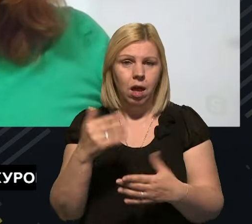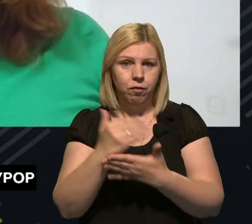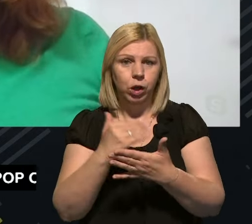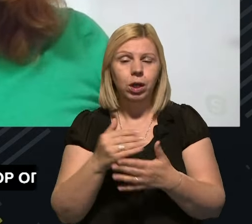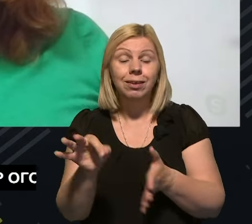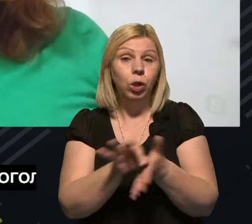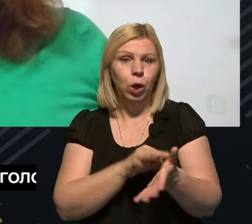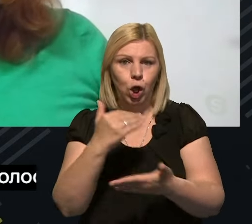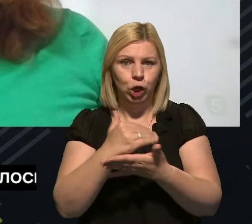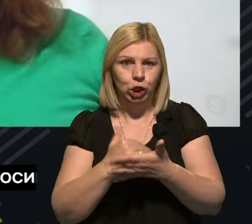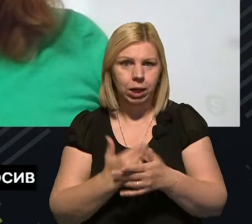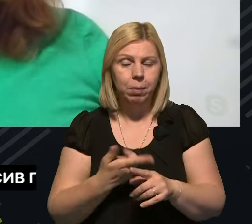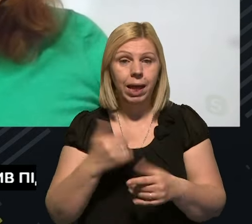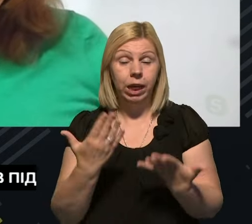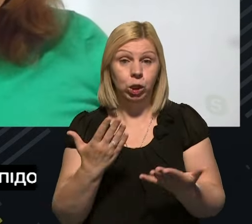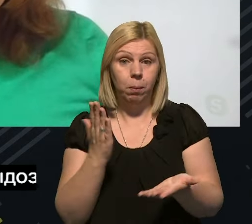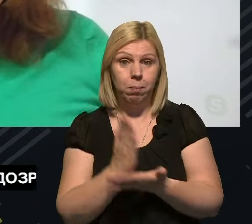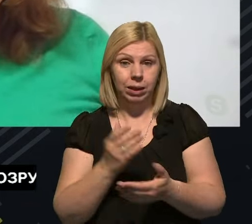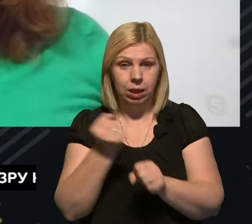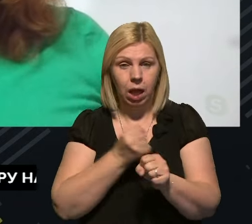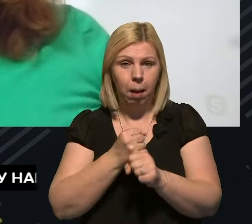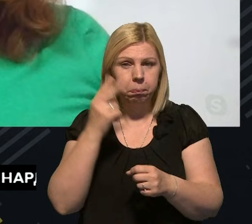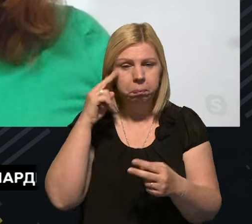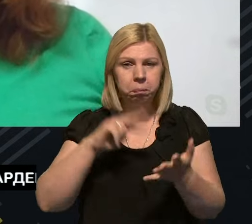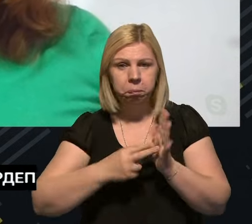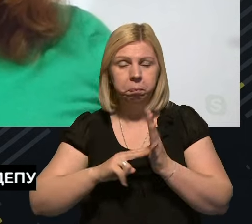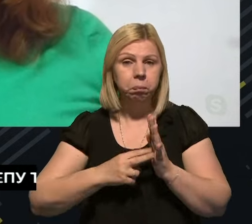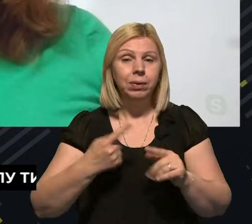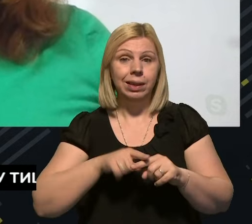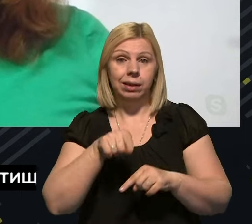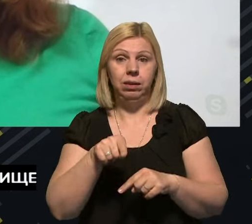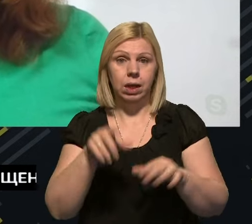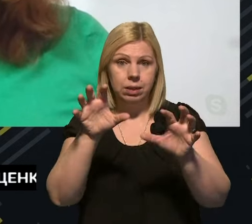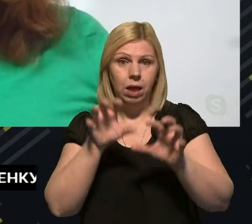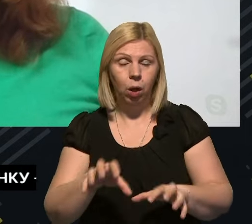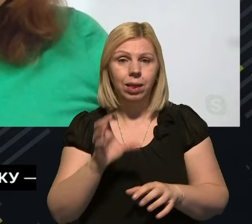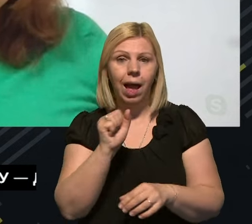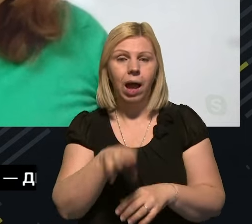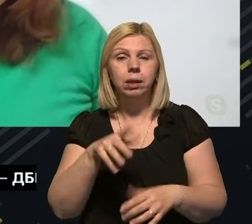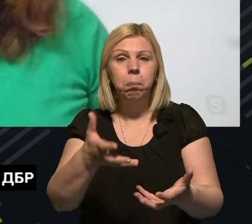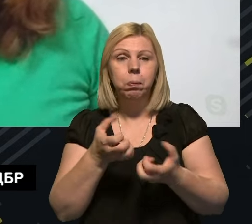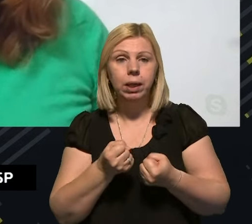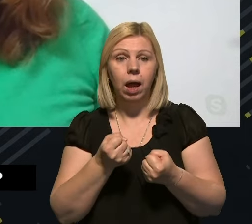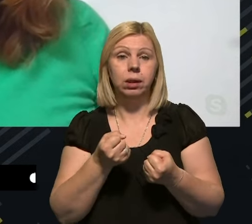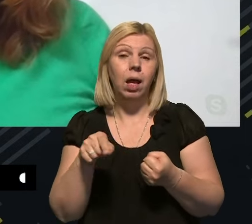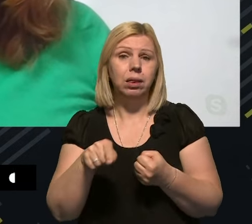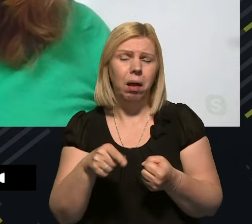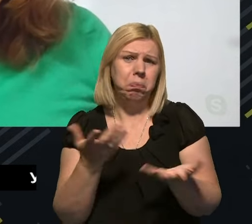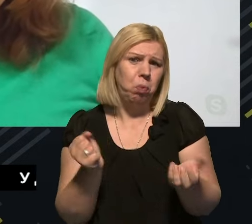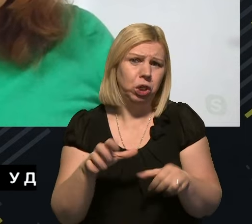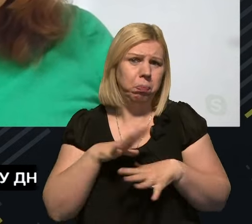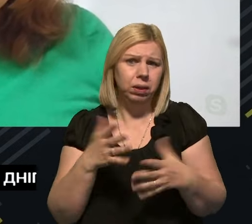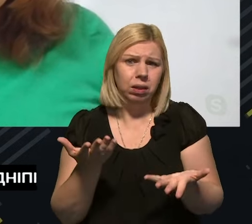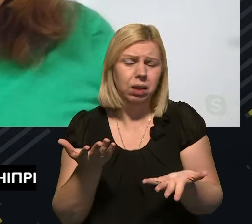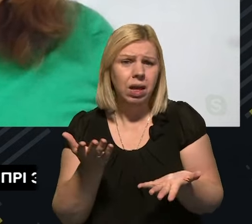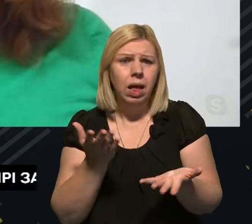Тобто, я думаю, що якщо мати напрацювання, то можна ці законодавчі акти прийняти, там навіть, напевно, не буде